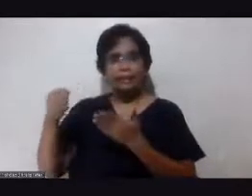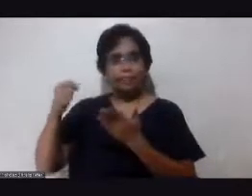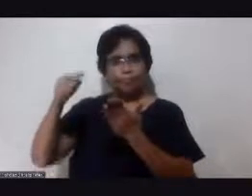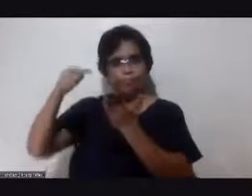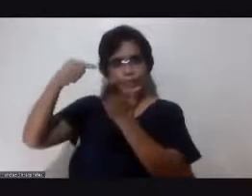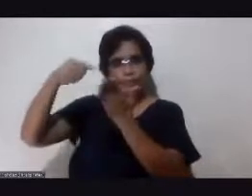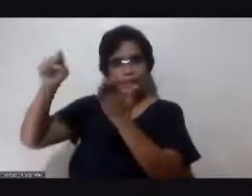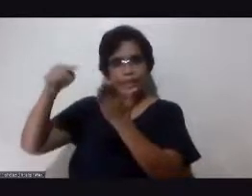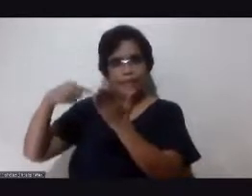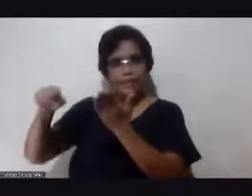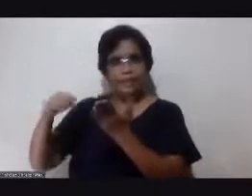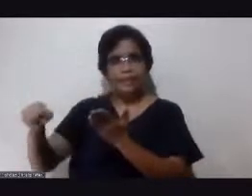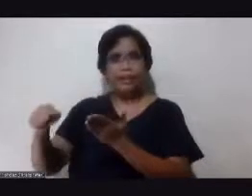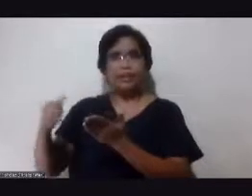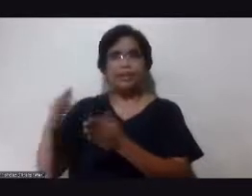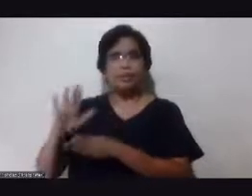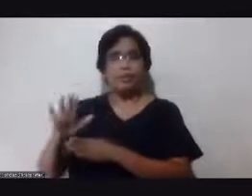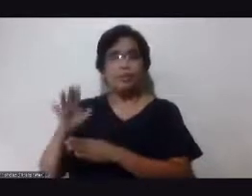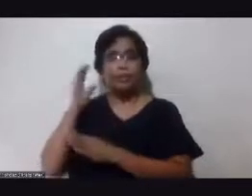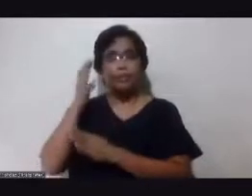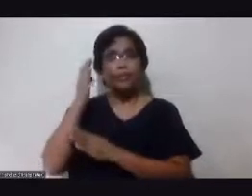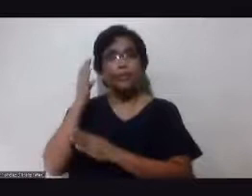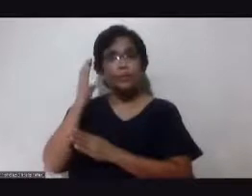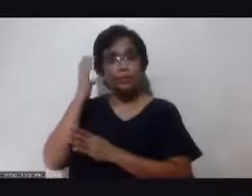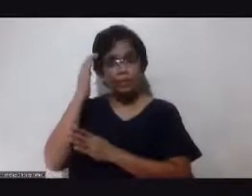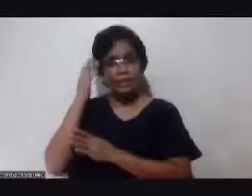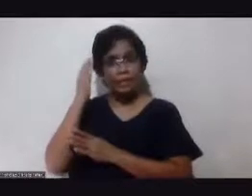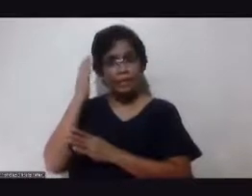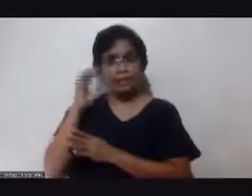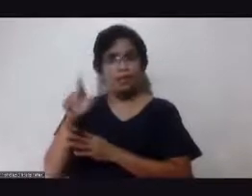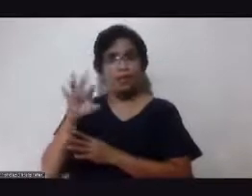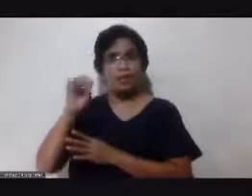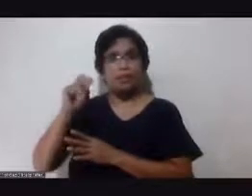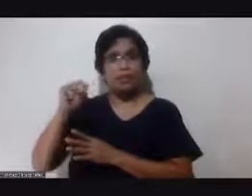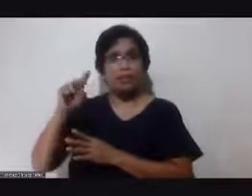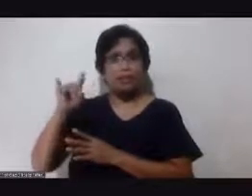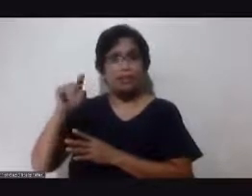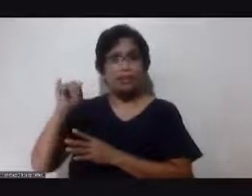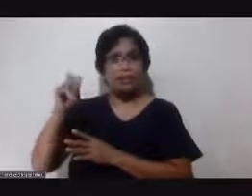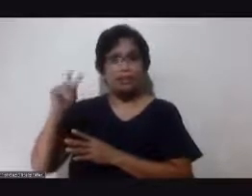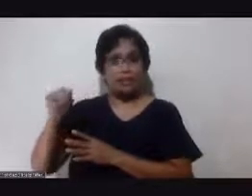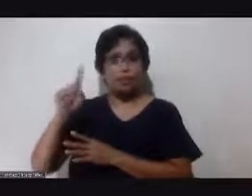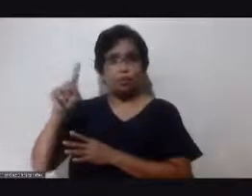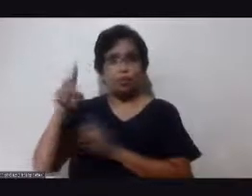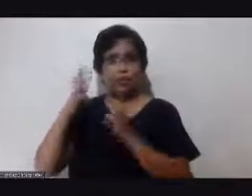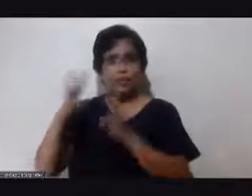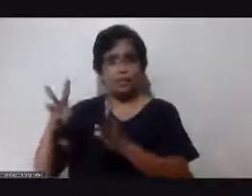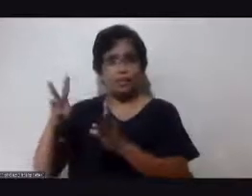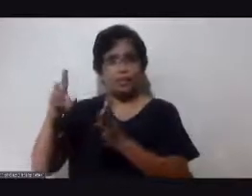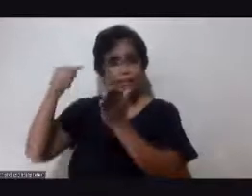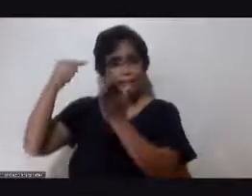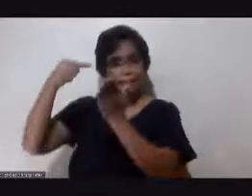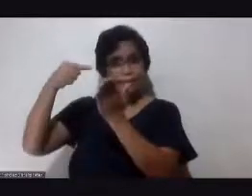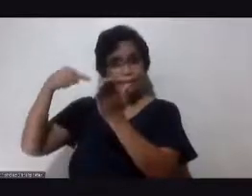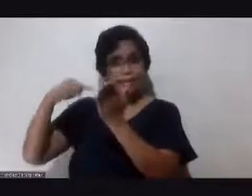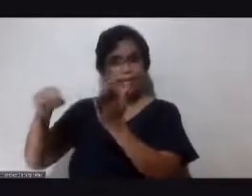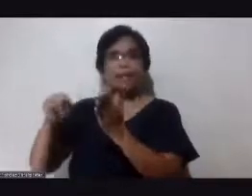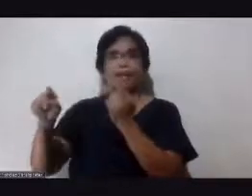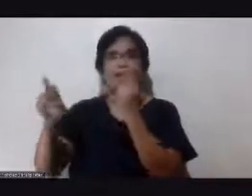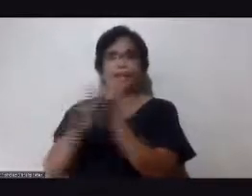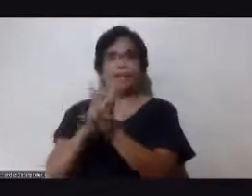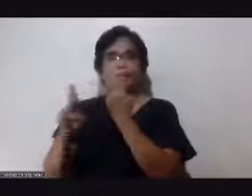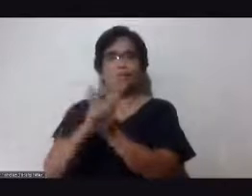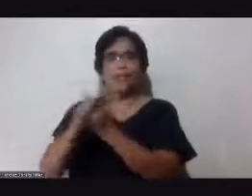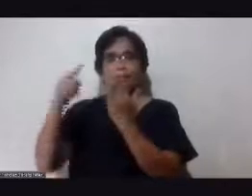monitor their blood their condition okay one way of monitoring is to have regular check up okay sabi nga nila